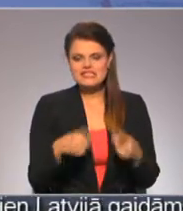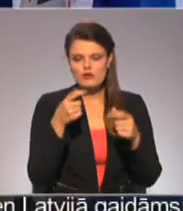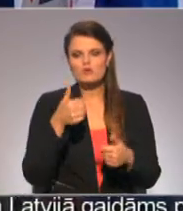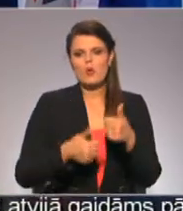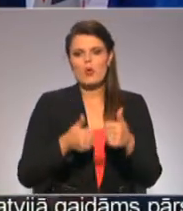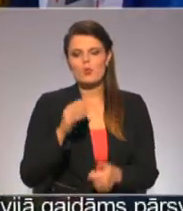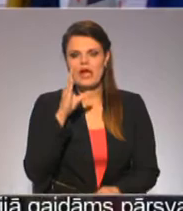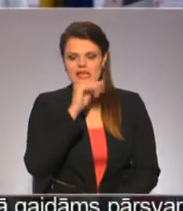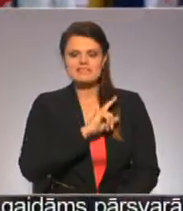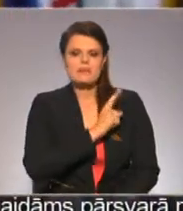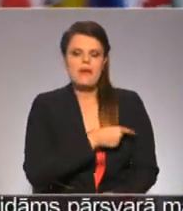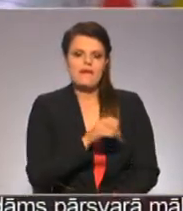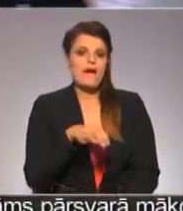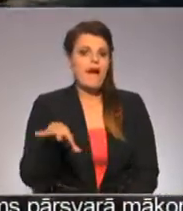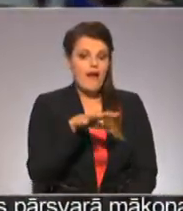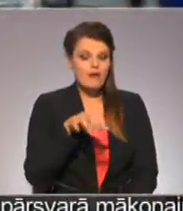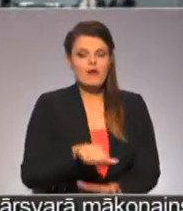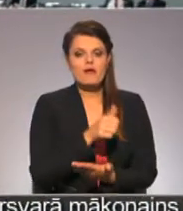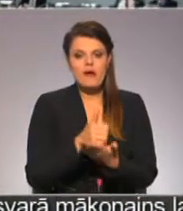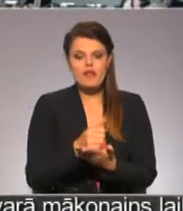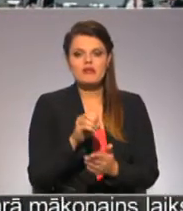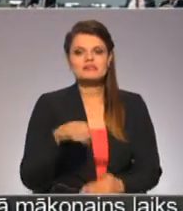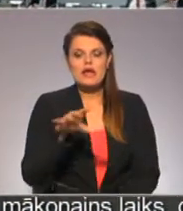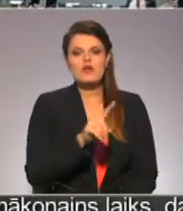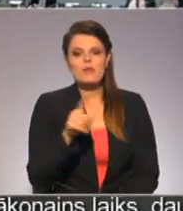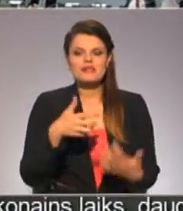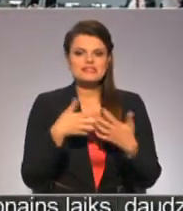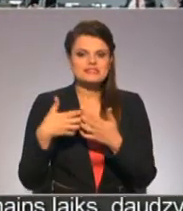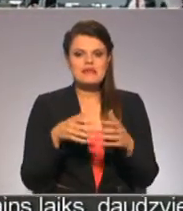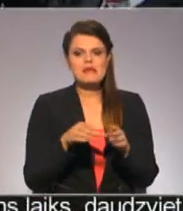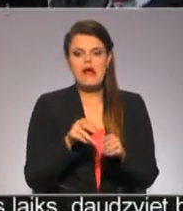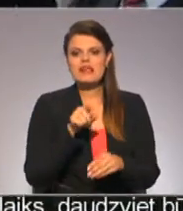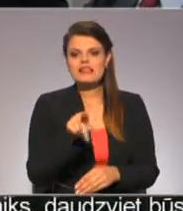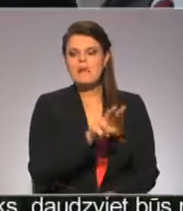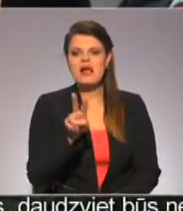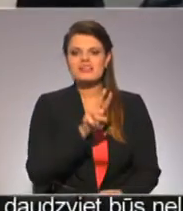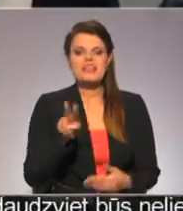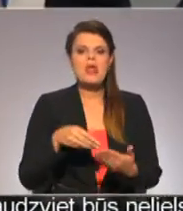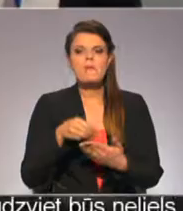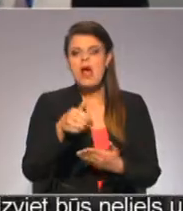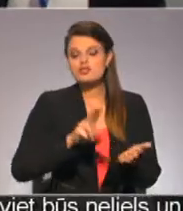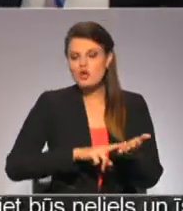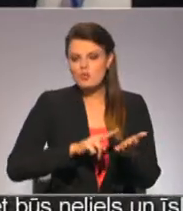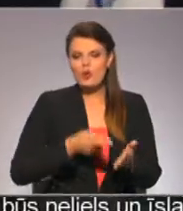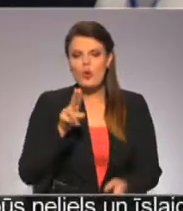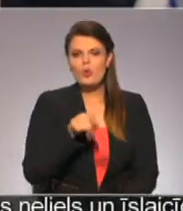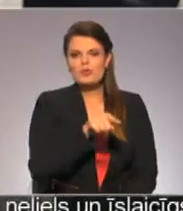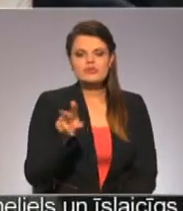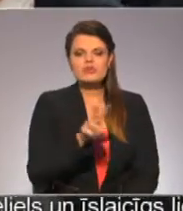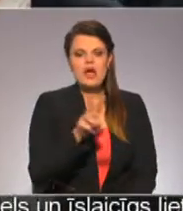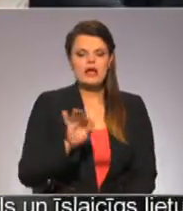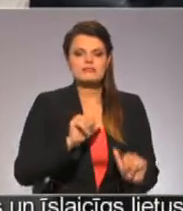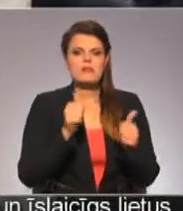Eiropā. Eiropas prioritāšu augšgalā ir arī cīņa ar nodokļu nemaksātājiem un tiem, kuri savu pēļņu mākslīgi